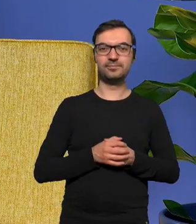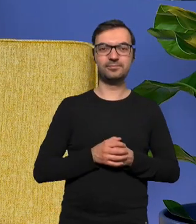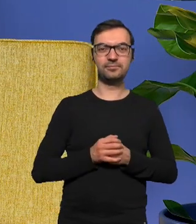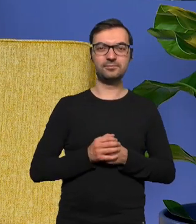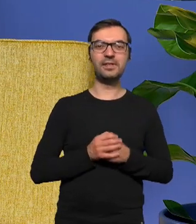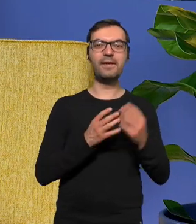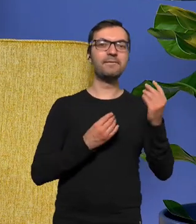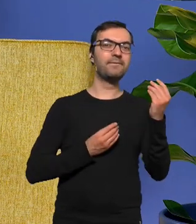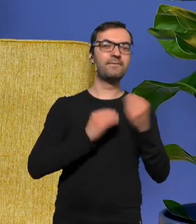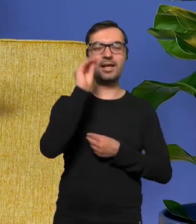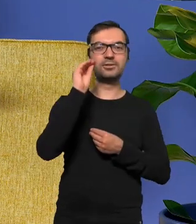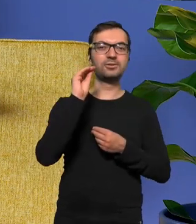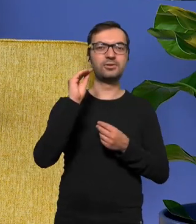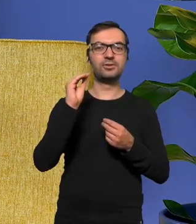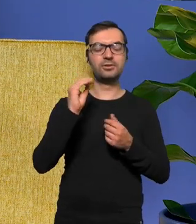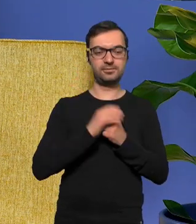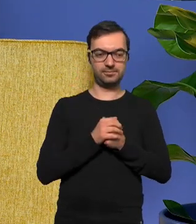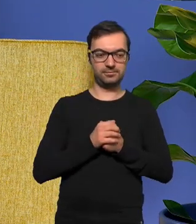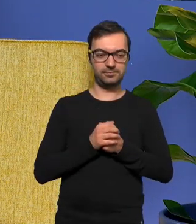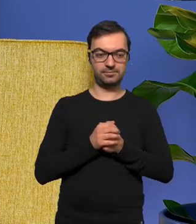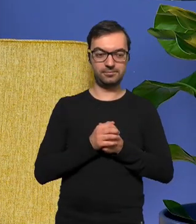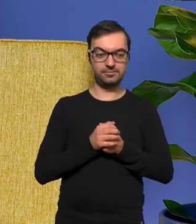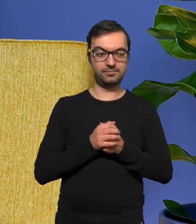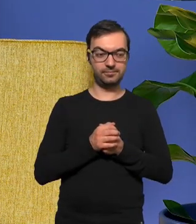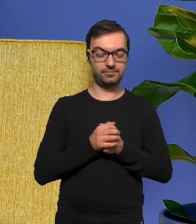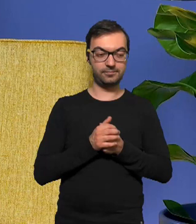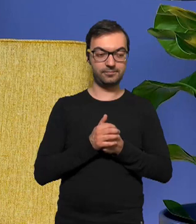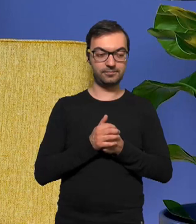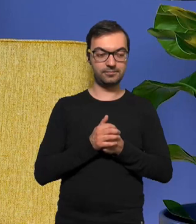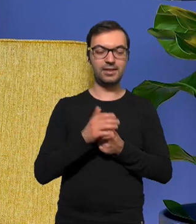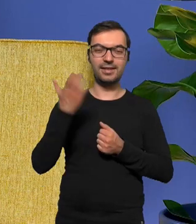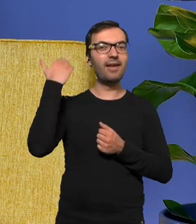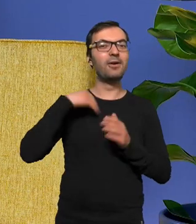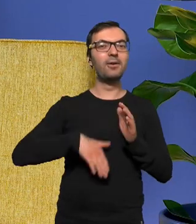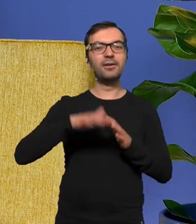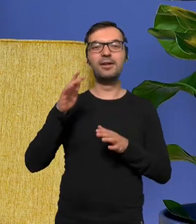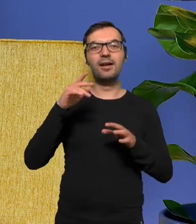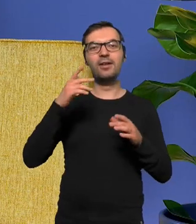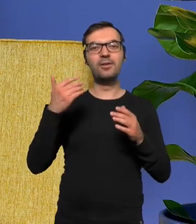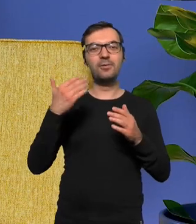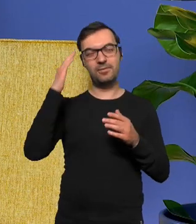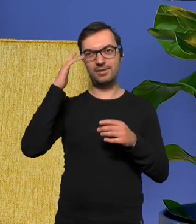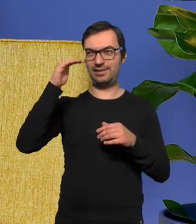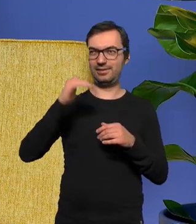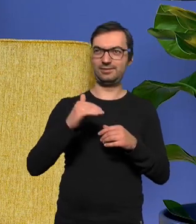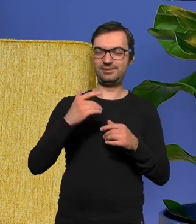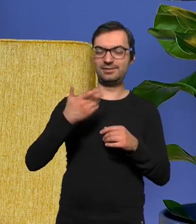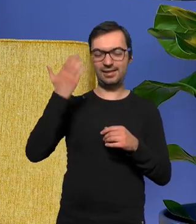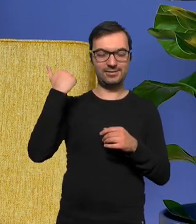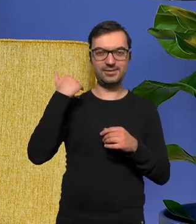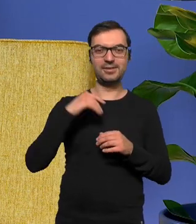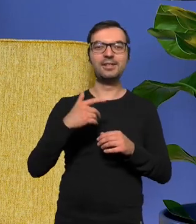większość rzeczy które gdzieś tam poznawałem jako niższy dzieje jako dziecko niższy człowiek chciałem powiedzieć